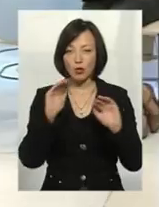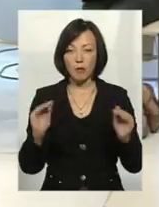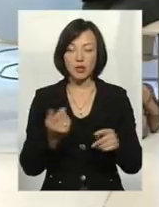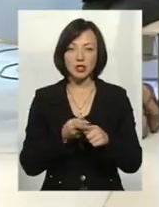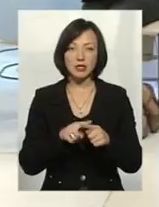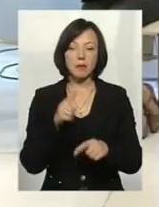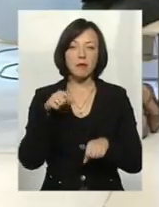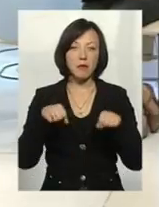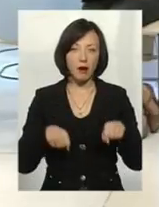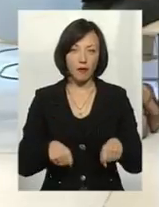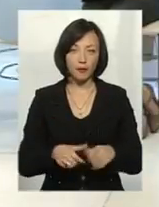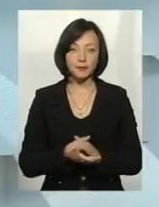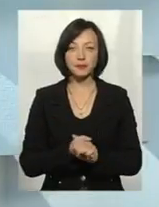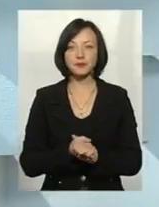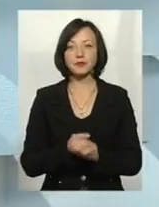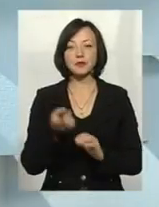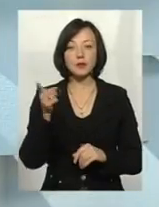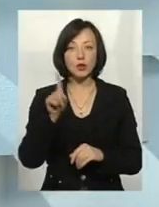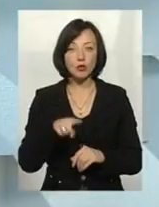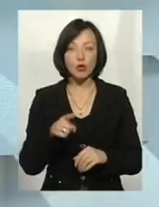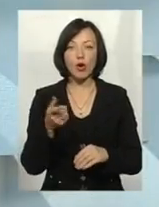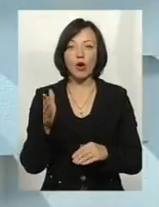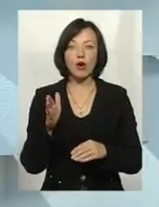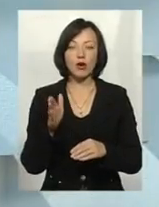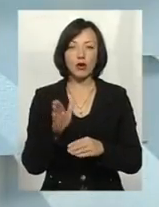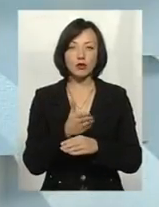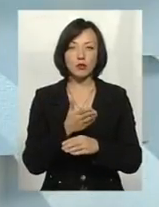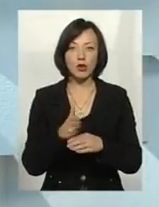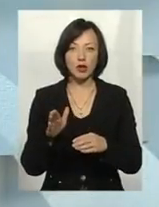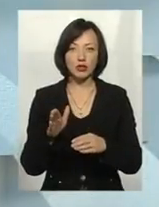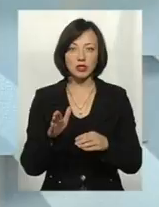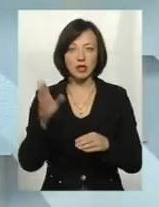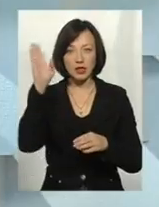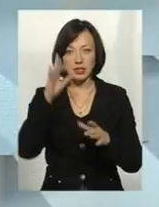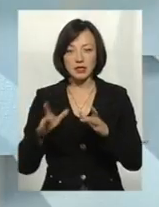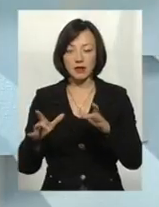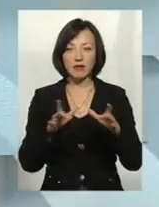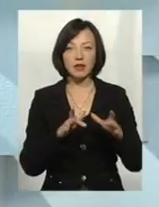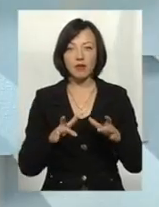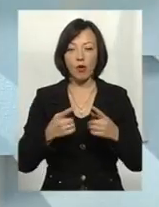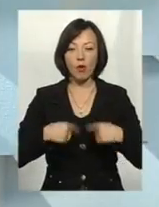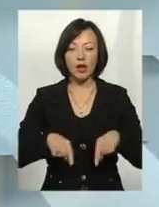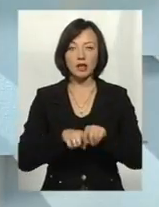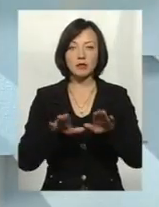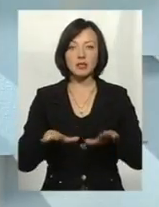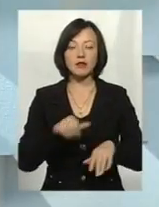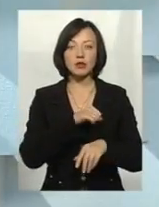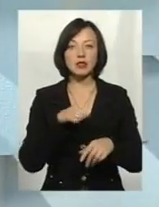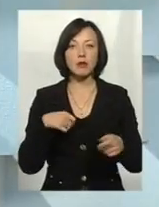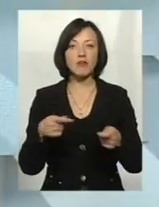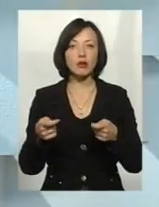право. Тому, оскільки розпорядження ставків здійснюють як органи місцевого самоврядування,